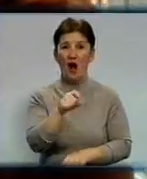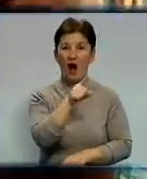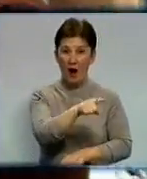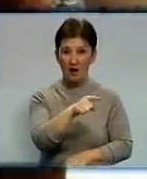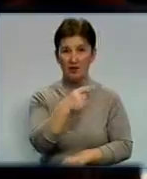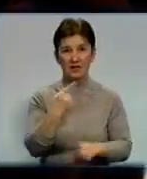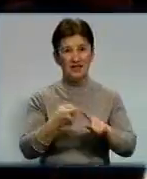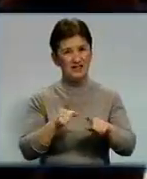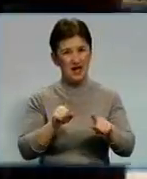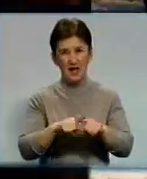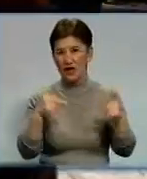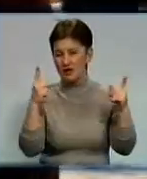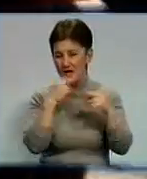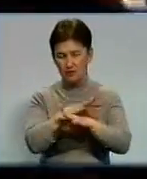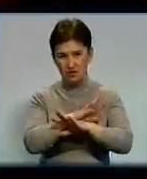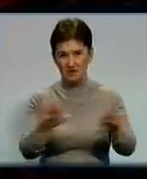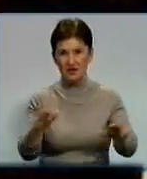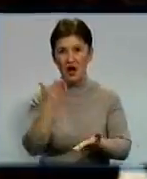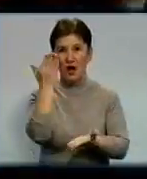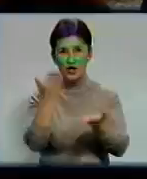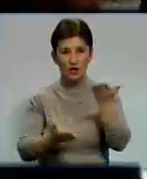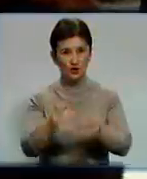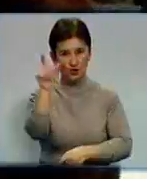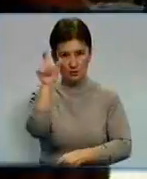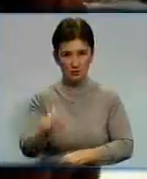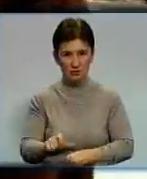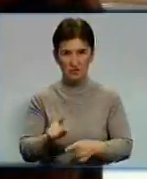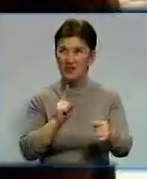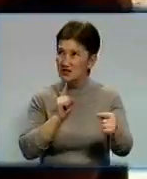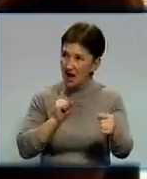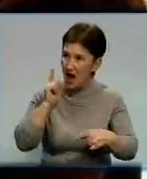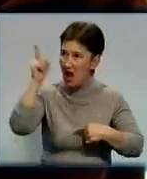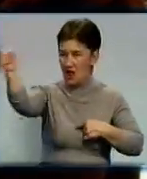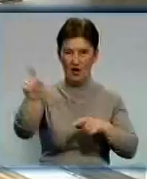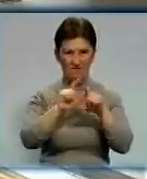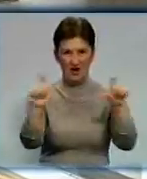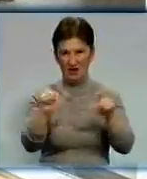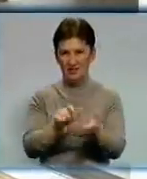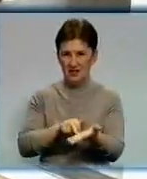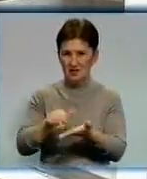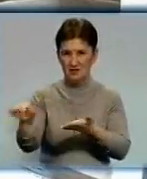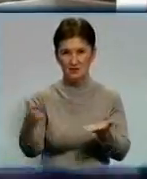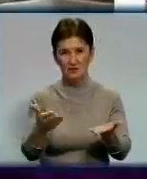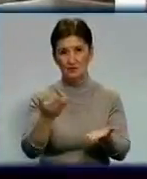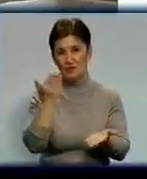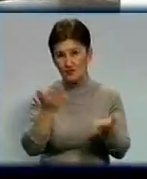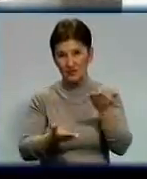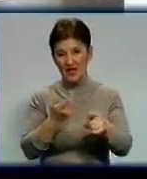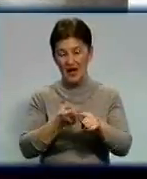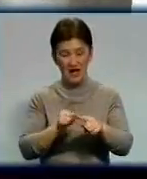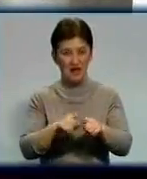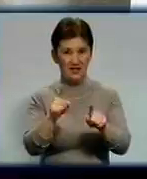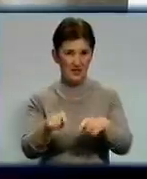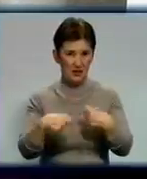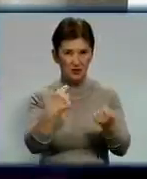думаю, що це неправильно. Ну, а якщо чоловіку треба йти аж у супермаркет, це ж теж неправильно, правильно? Якщо це дасть нашому обществу волі,